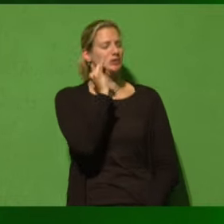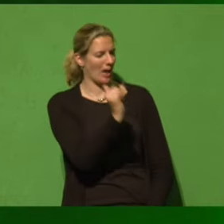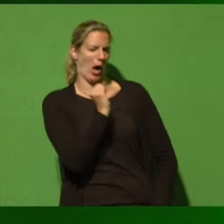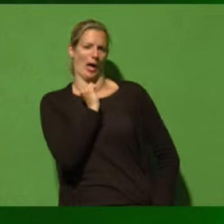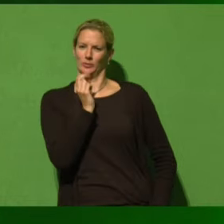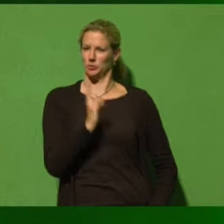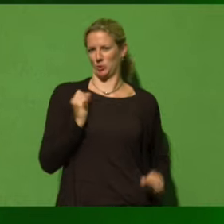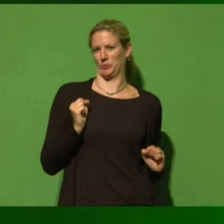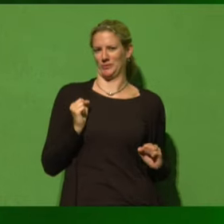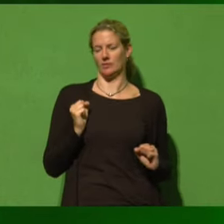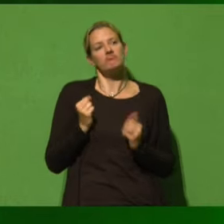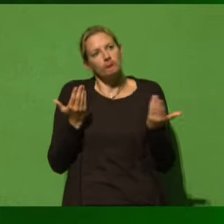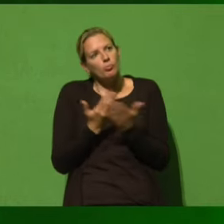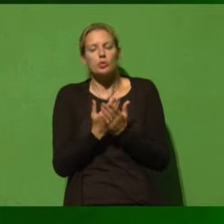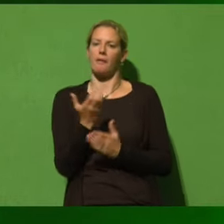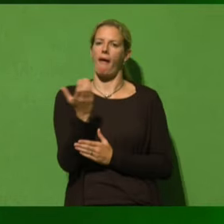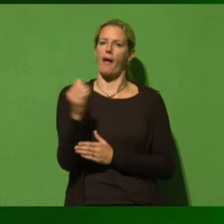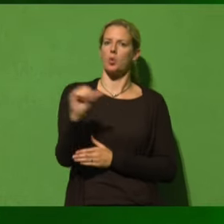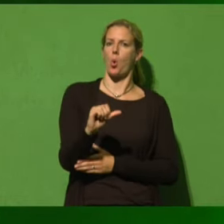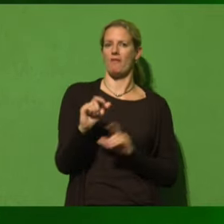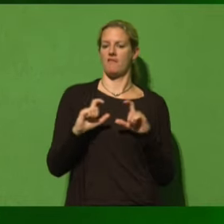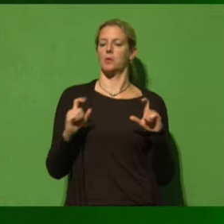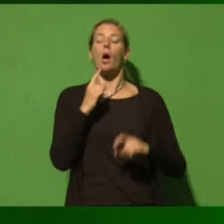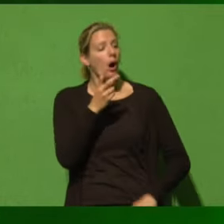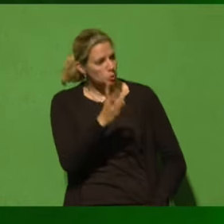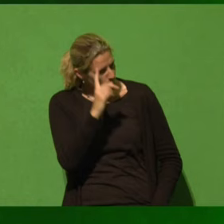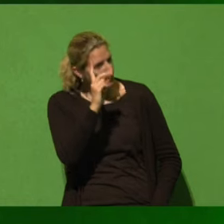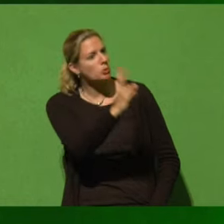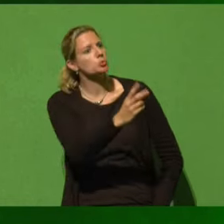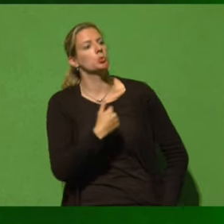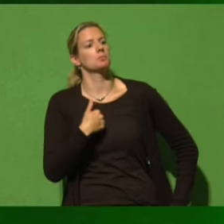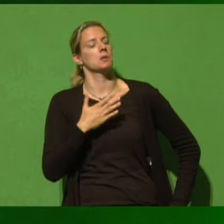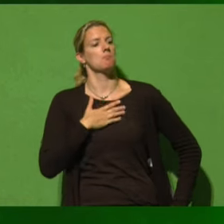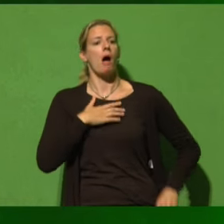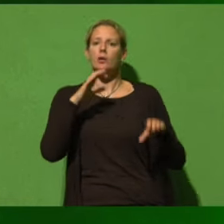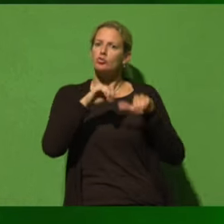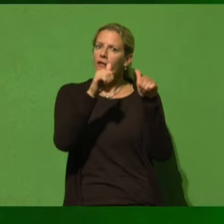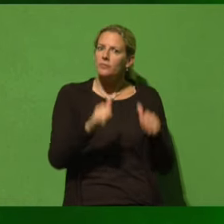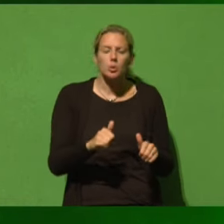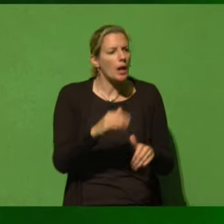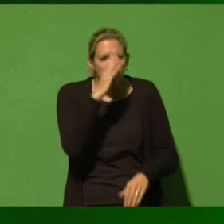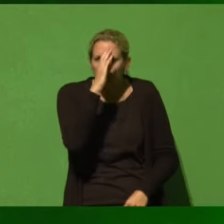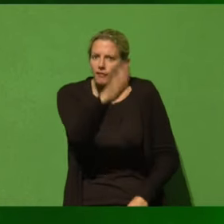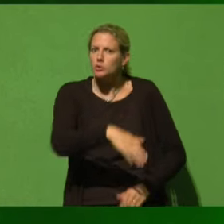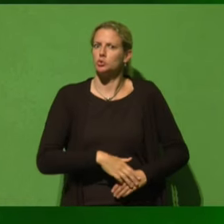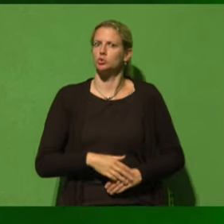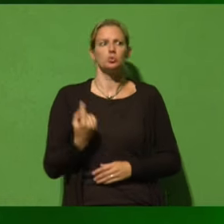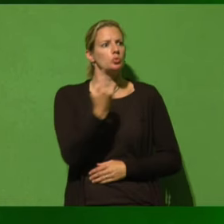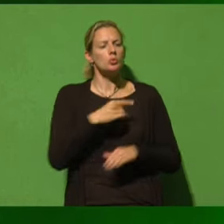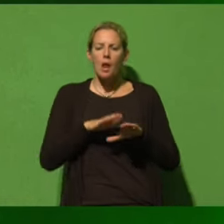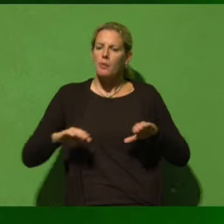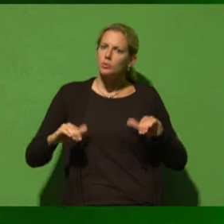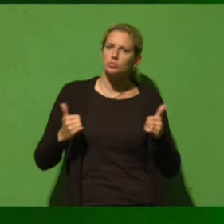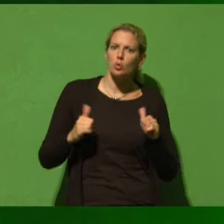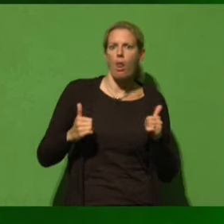der Erdölkonzern, stimmt, ihr habt recht, mein Geschäftsmodell macht unsere Lebensgrundlagen kaputt.